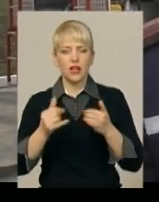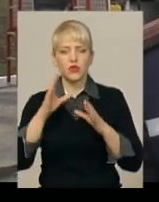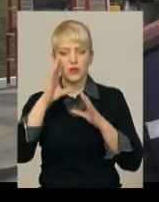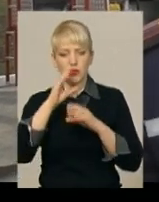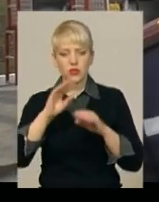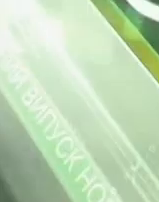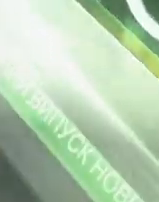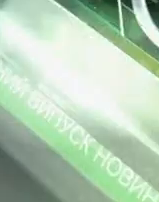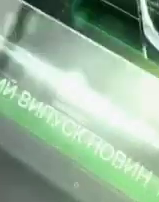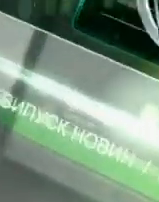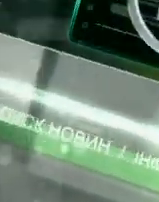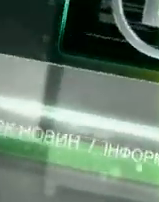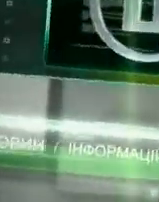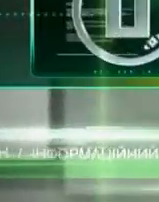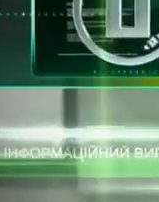ліквідації даної пожежі.